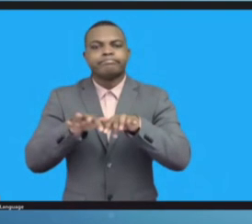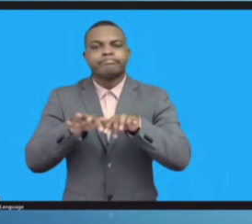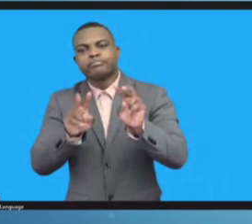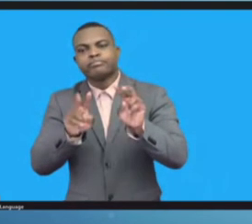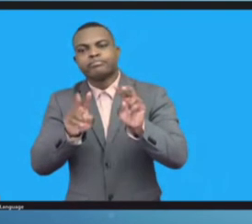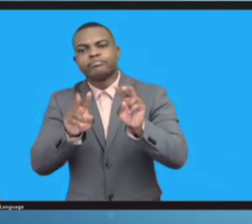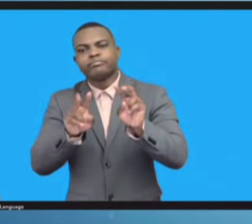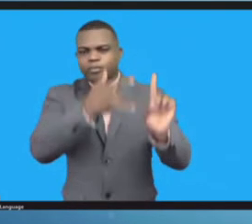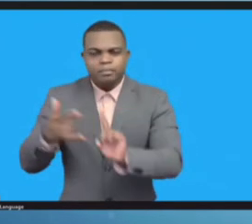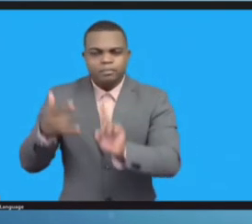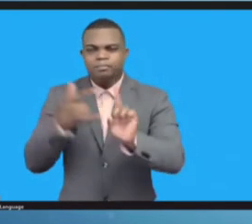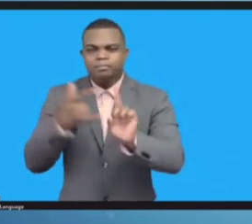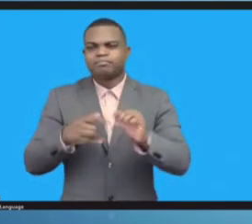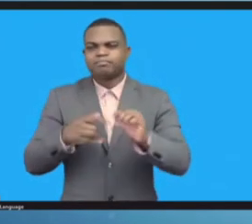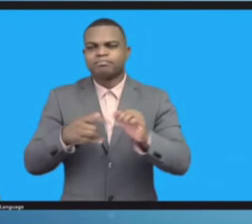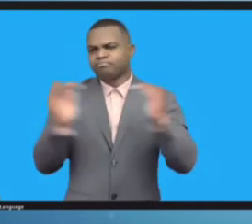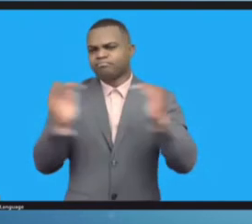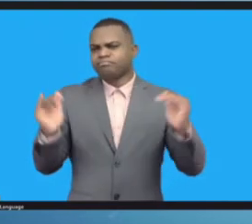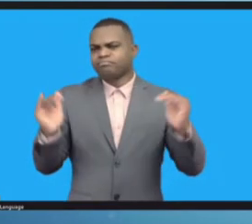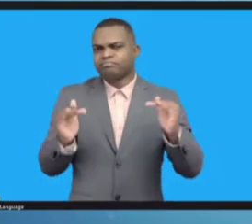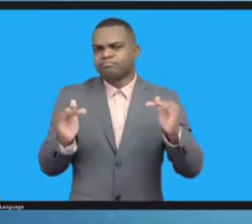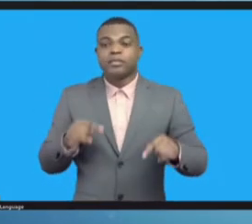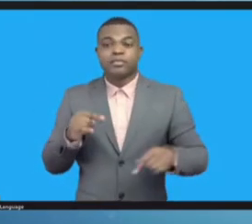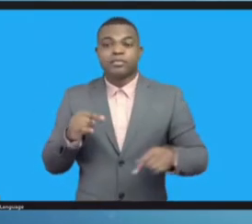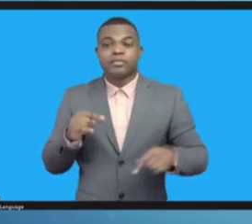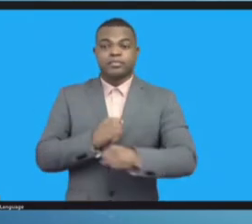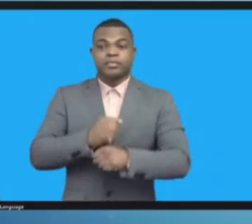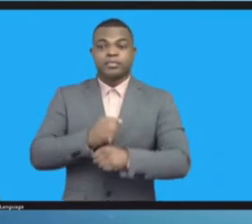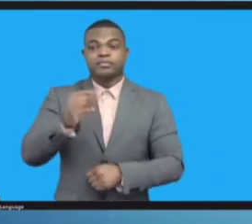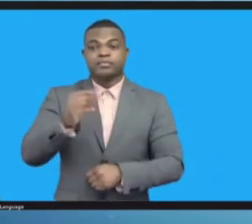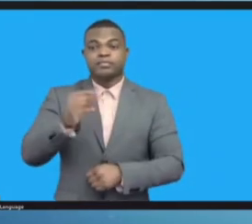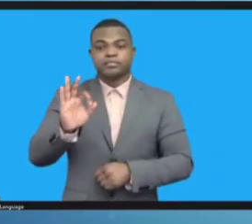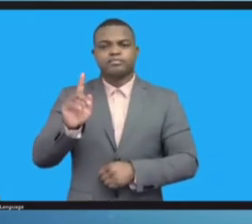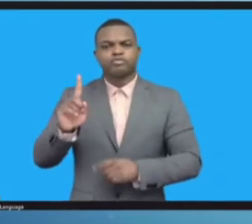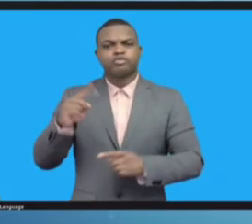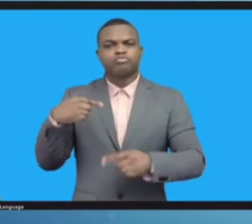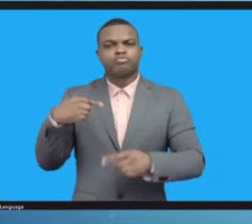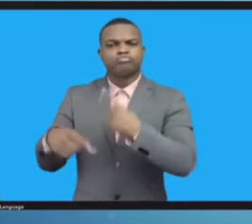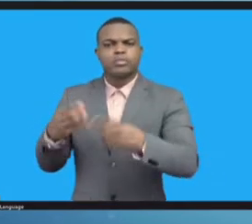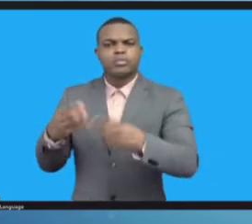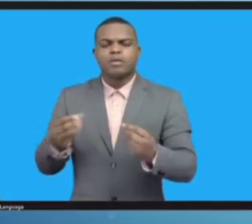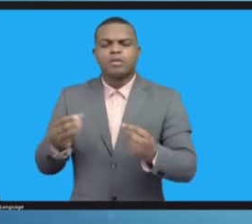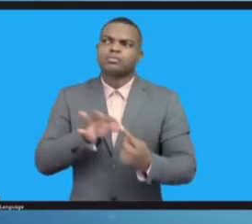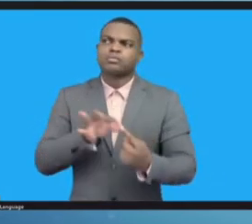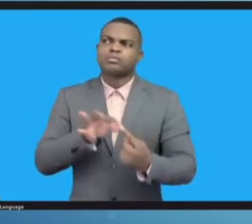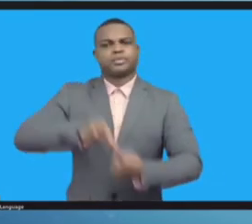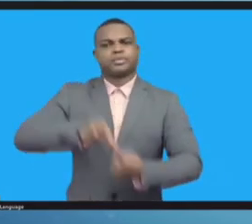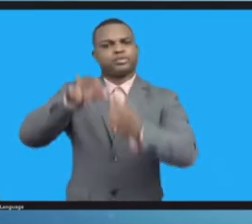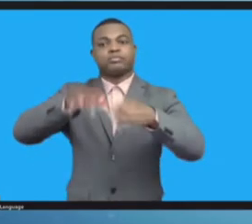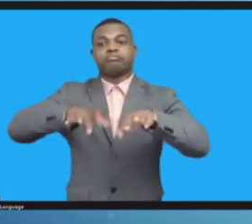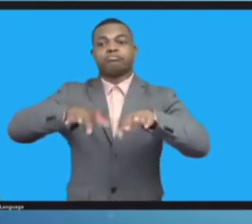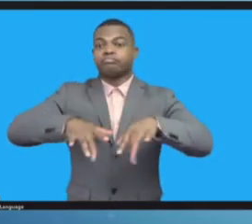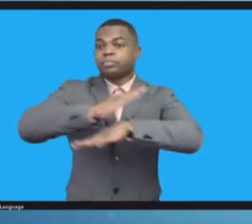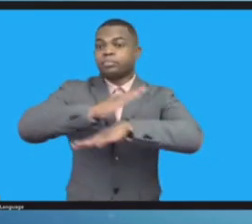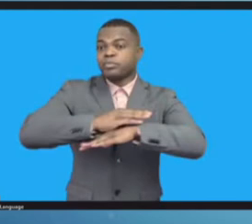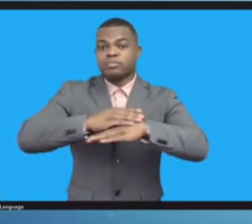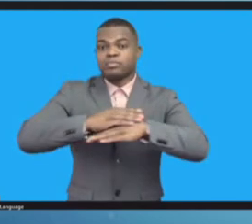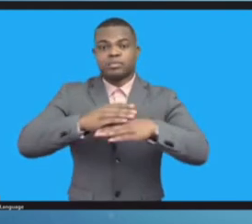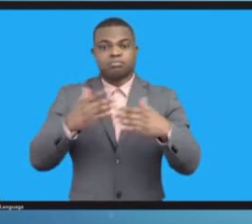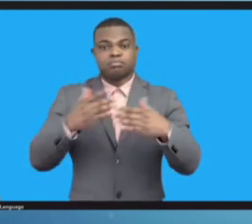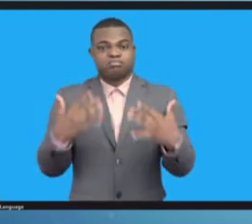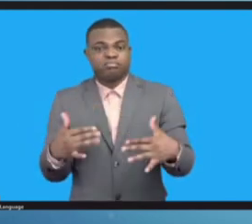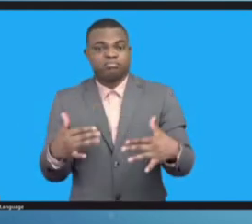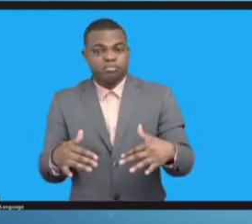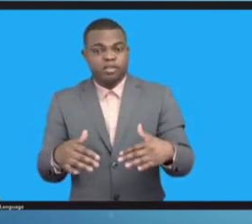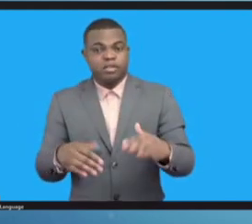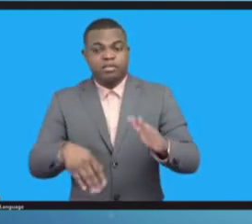سواء كانوا في الموقع أو على الخط إن برنامج المنتدى قد تمحور